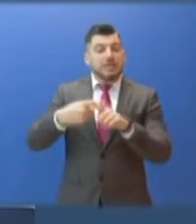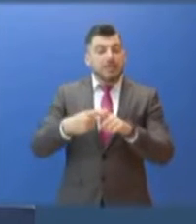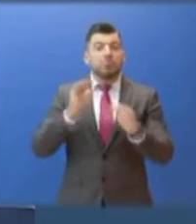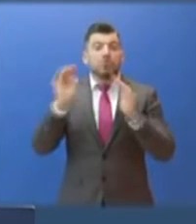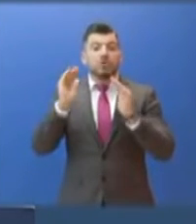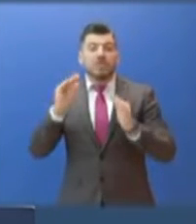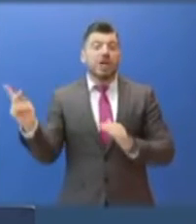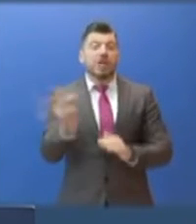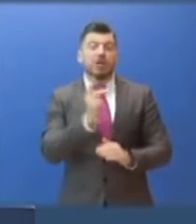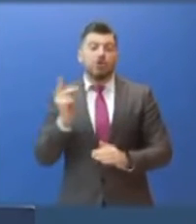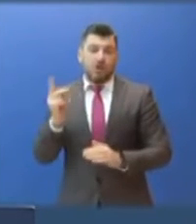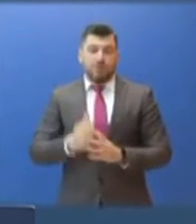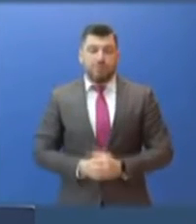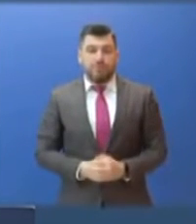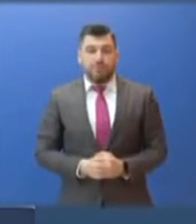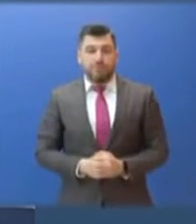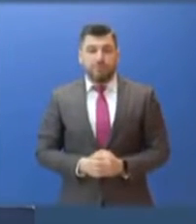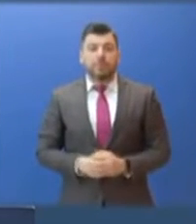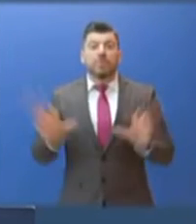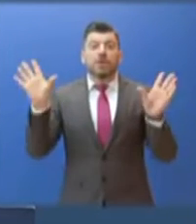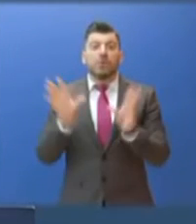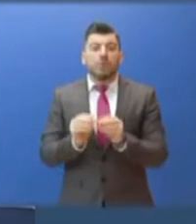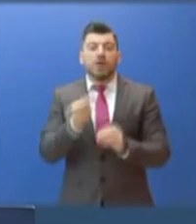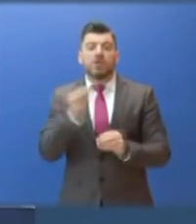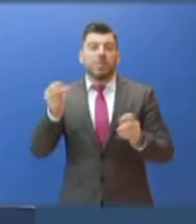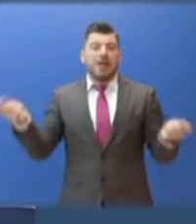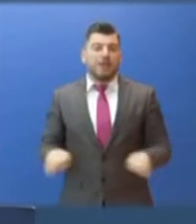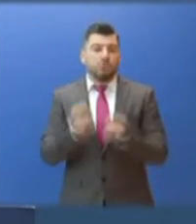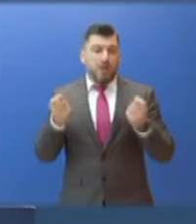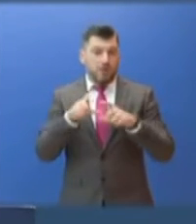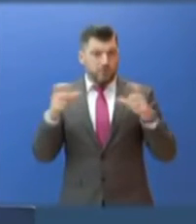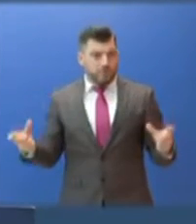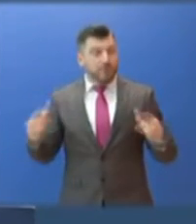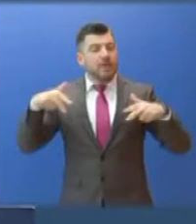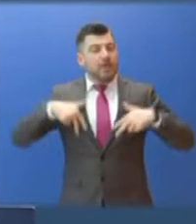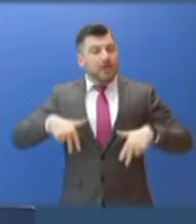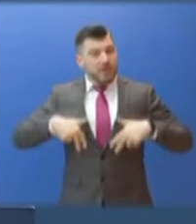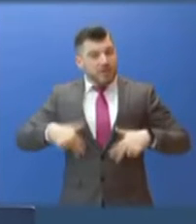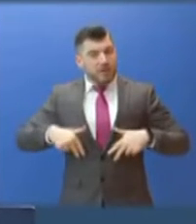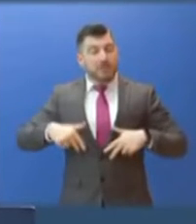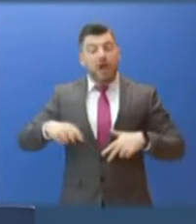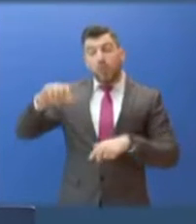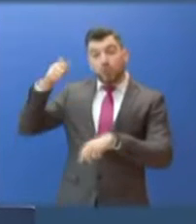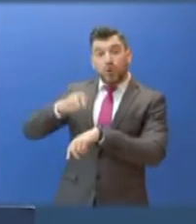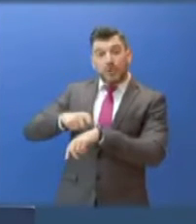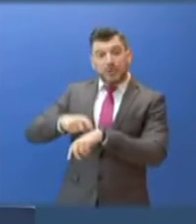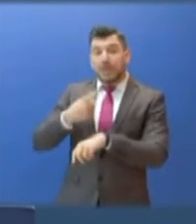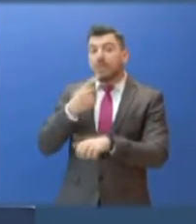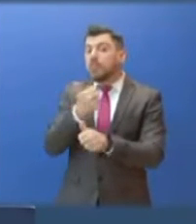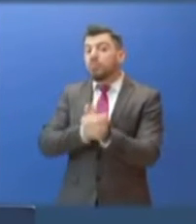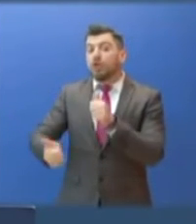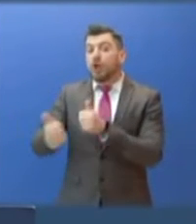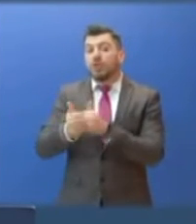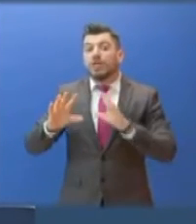ευθύνης. Σε ό,τι αφορά την επαναλειτουργία των σχολείων, η κυβέρνηση έχει θέσει από την πρώτη στιγμή ως βαστική της προτεραιότητα την